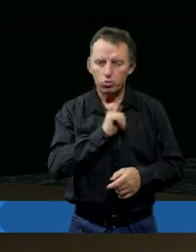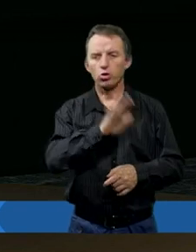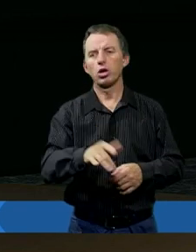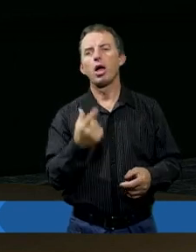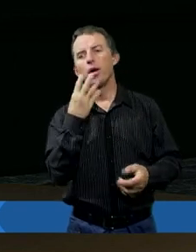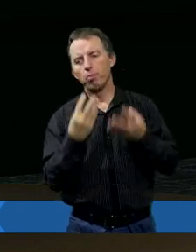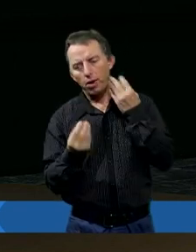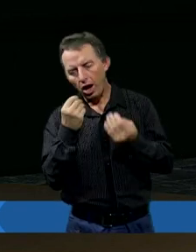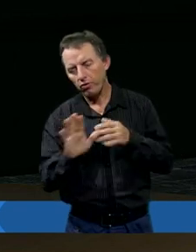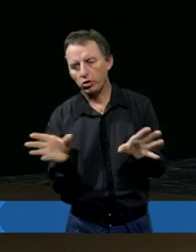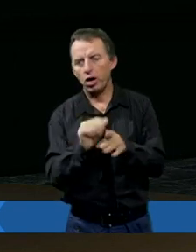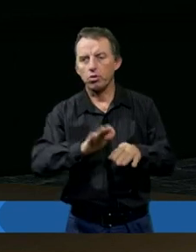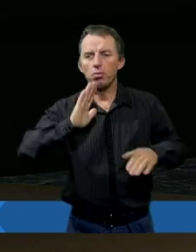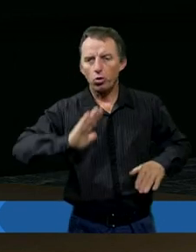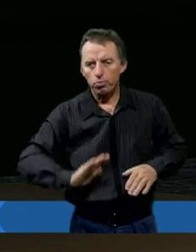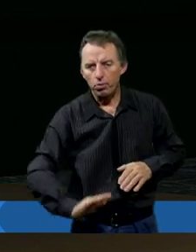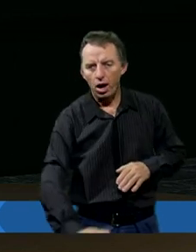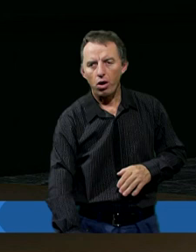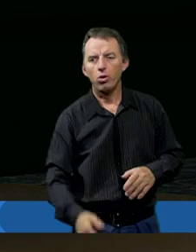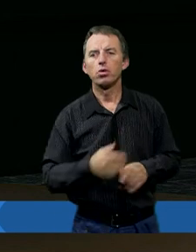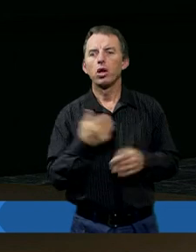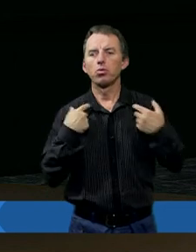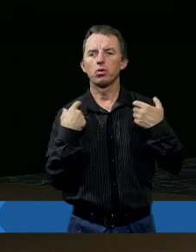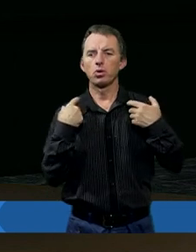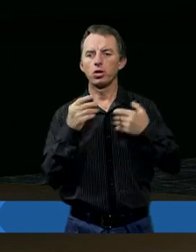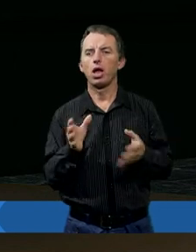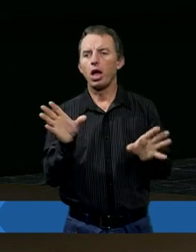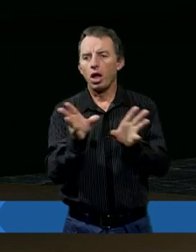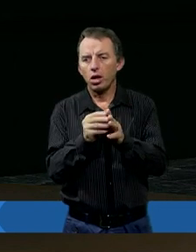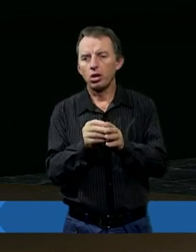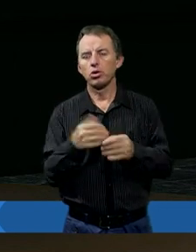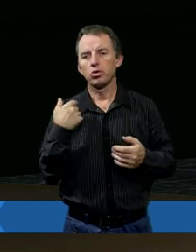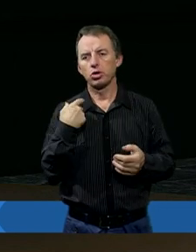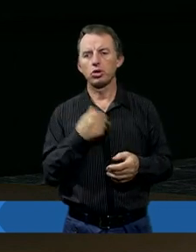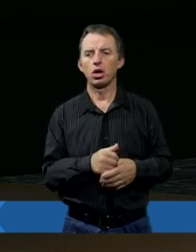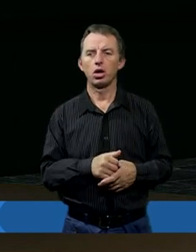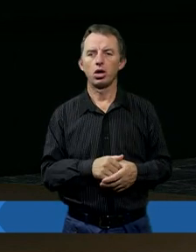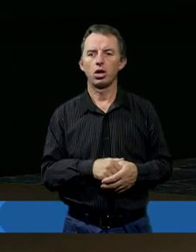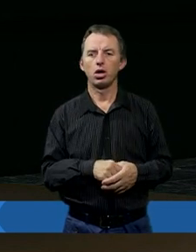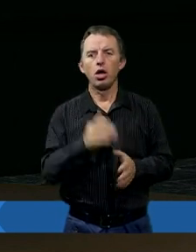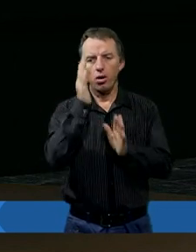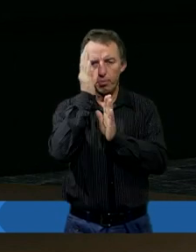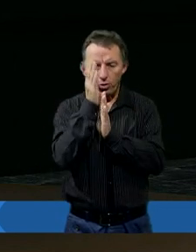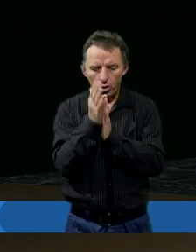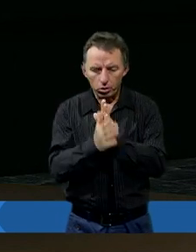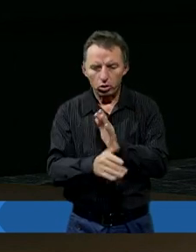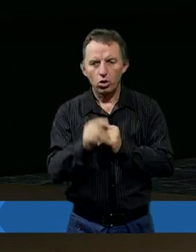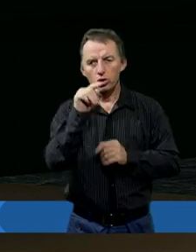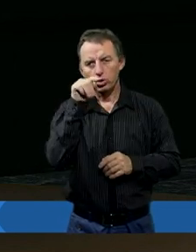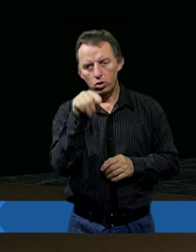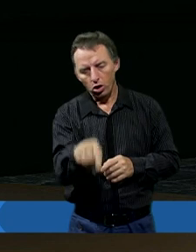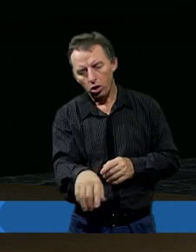bawił się jak były małe? Czy to mu pomoże w tej sytuacji? Myślę, że jeszcze to spotęguje ból. Po prostu to są